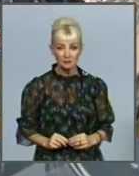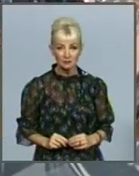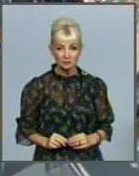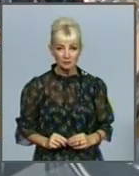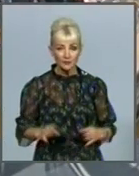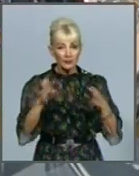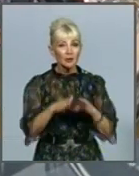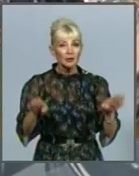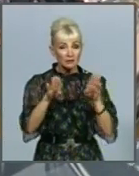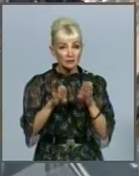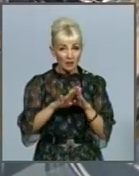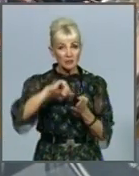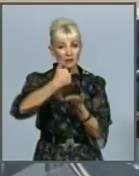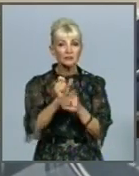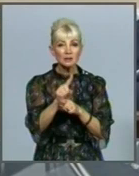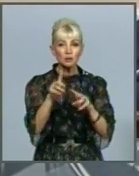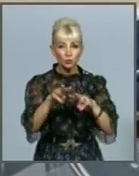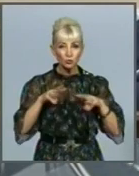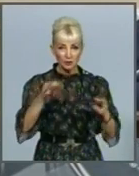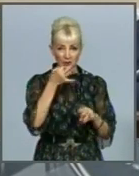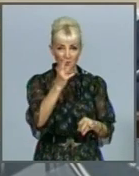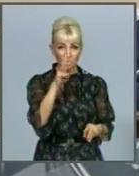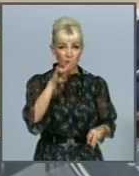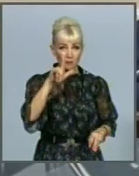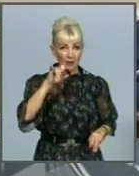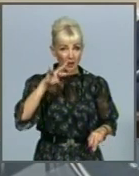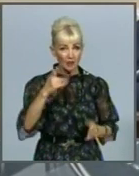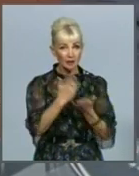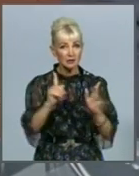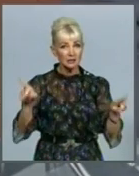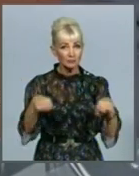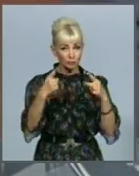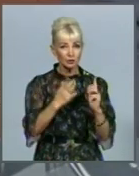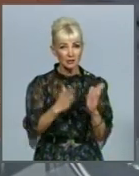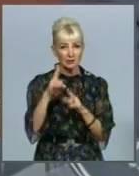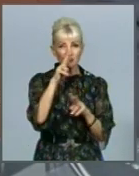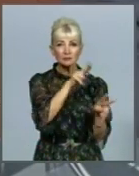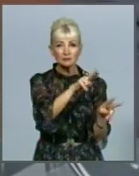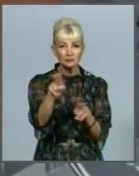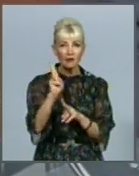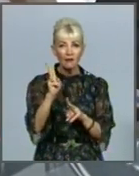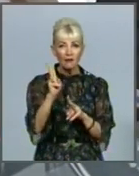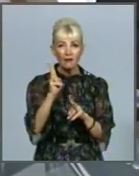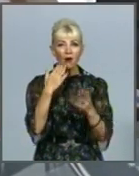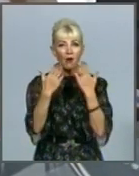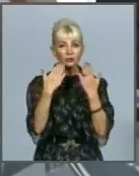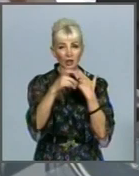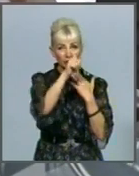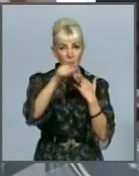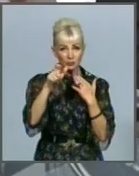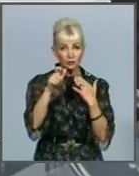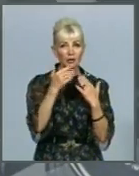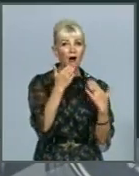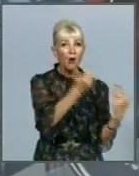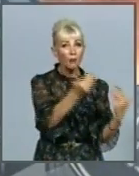Також одним з основних завдань уряду, зазначає Денис Шмигаль, є створення системи відслідковування контактних осіб шляхом опитування.